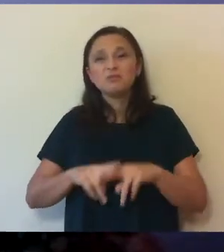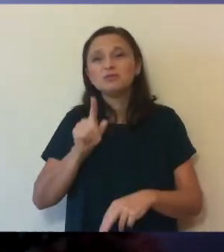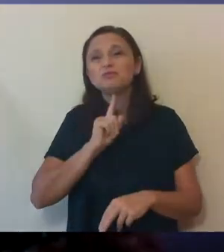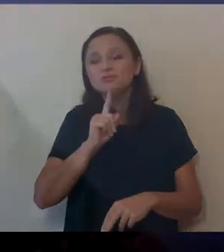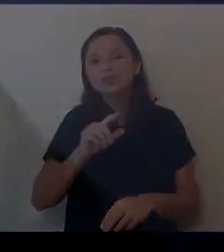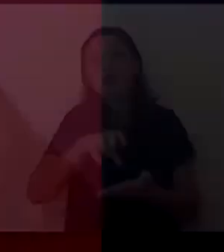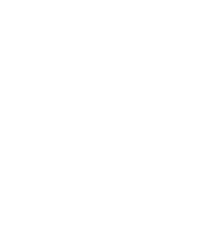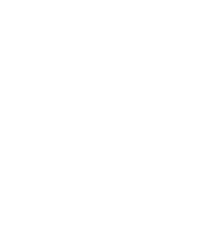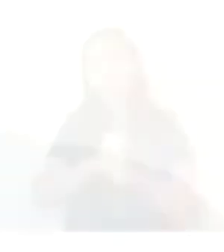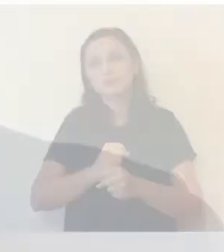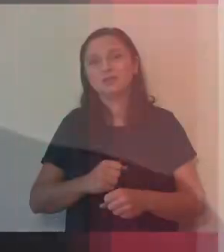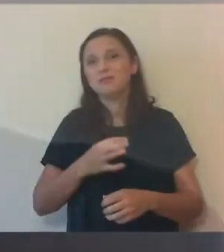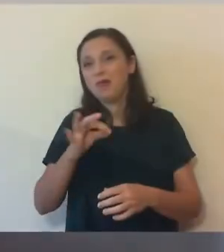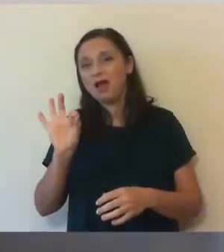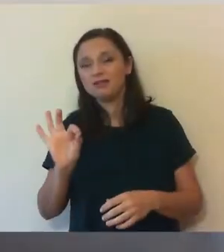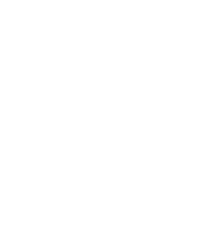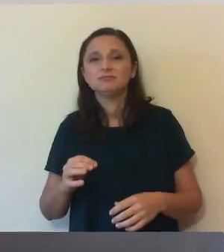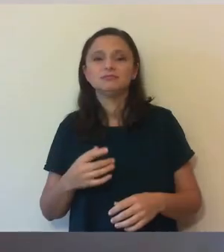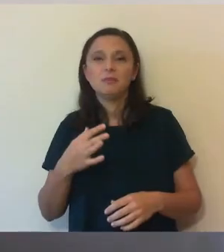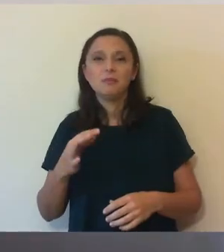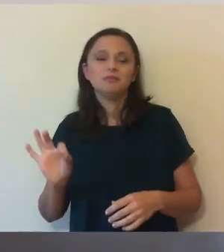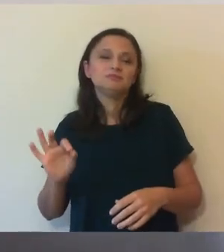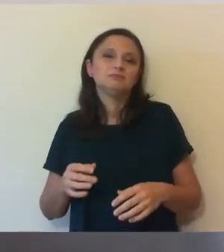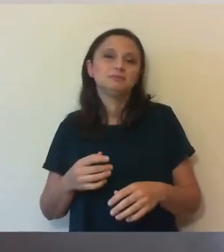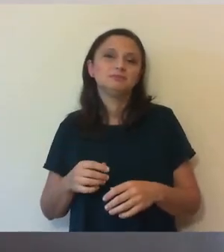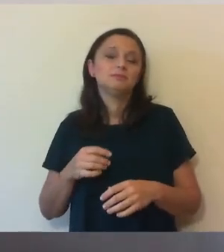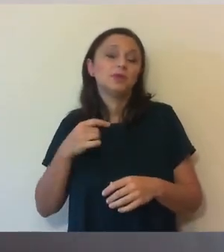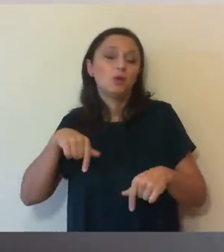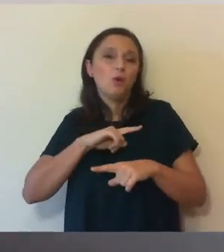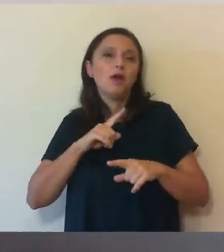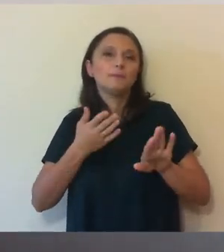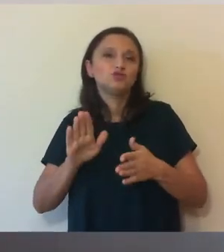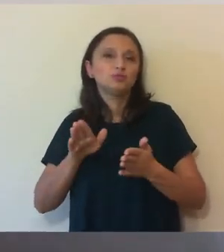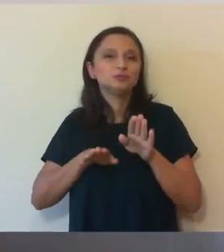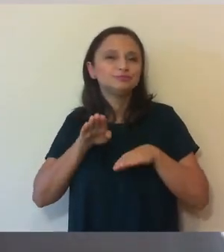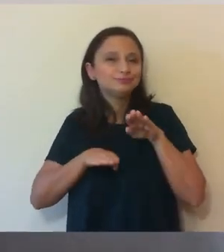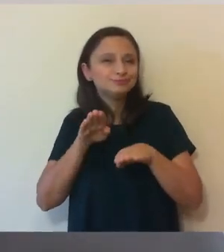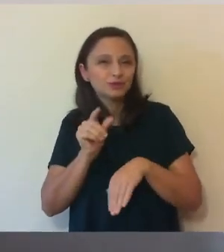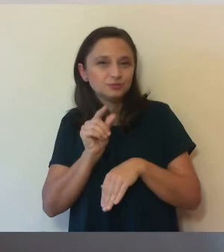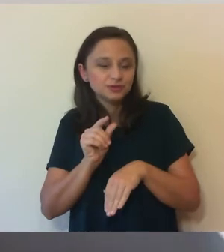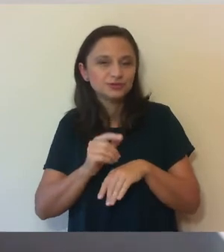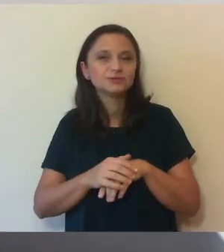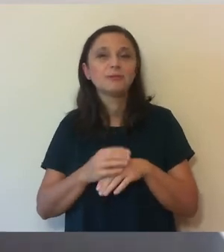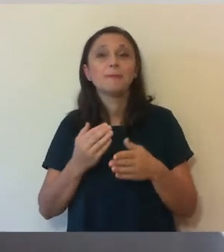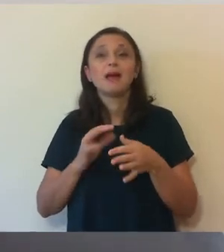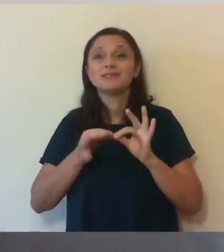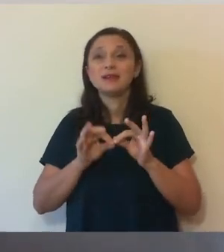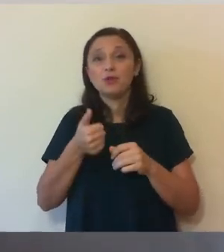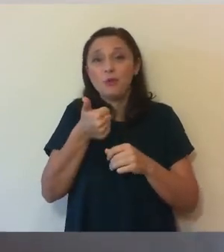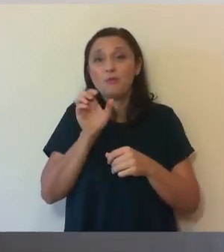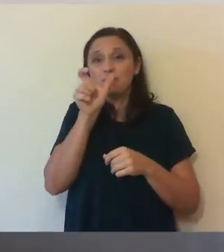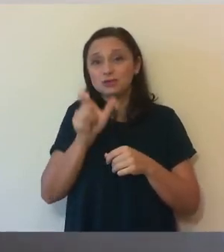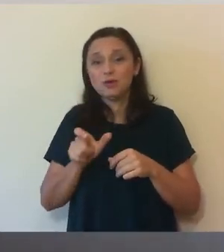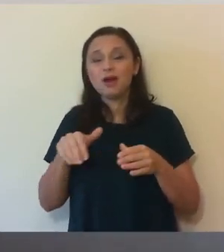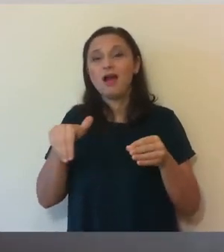mică la locul de muncă. Noi am început cu pași mici și cu pași mici pentru noi înseamnă câte o persoană. La un moment dat